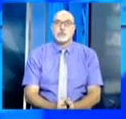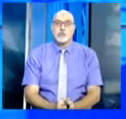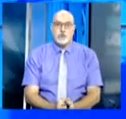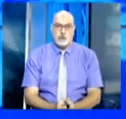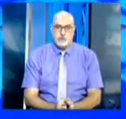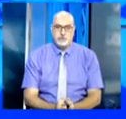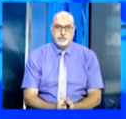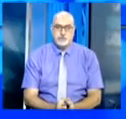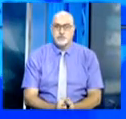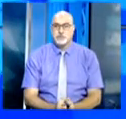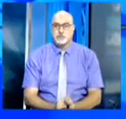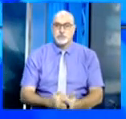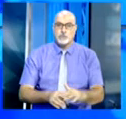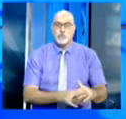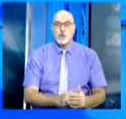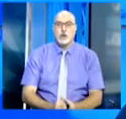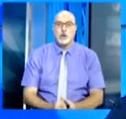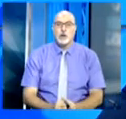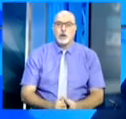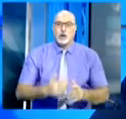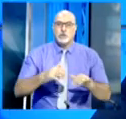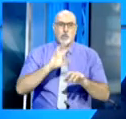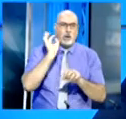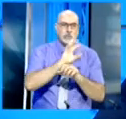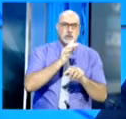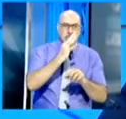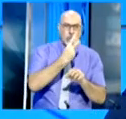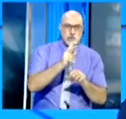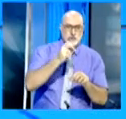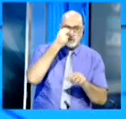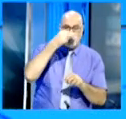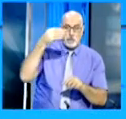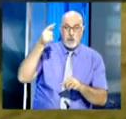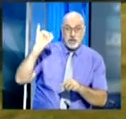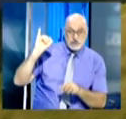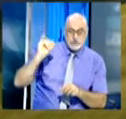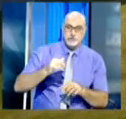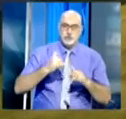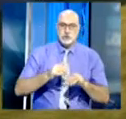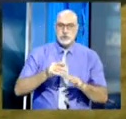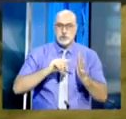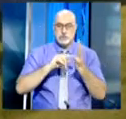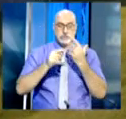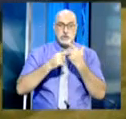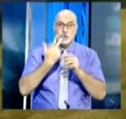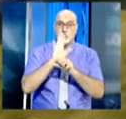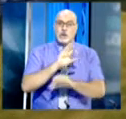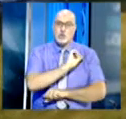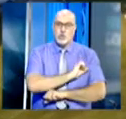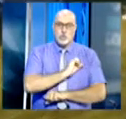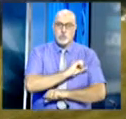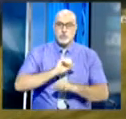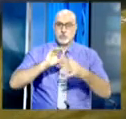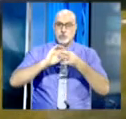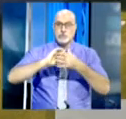دنت الجزائر بشدة الهجمات الإرهابية التي استهدفت مال معبرة عن تعازيها وتضامنها